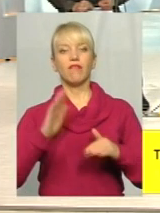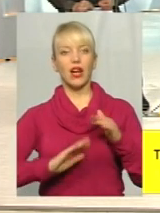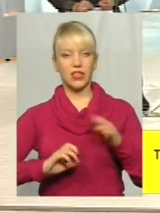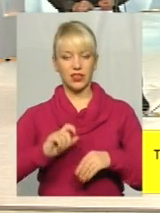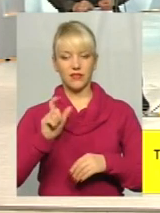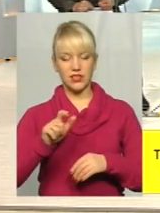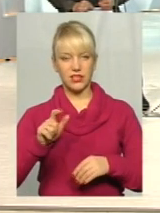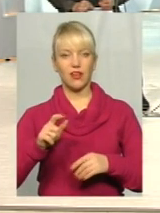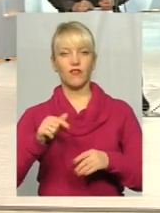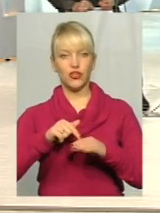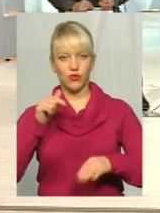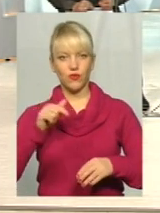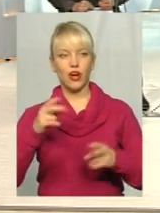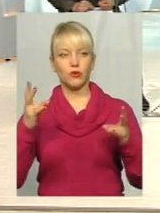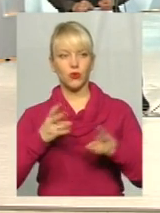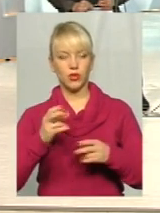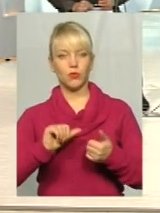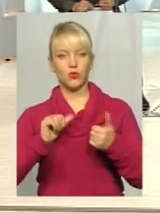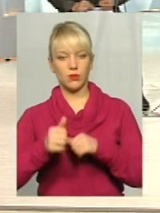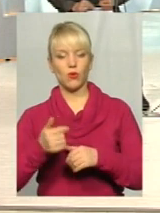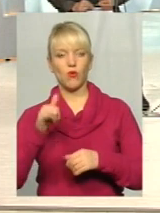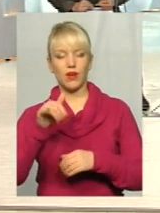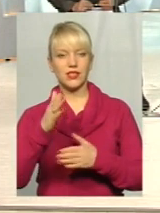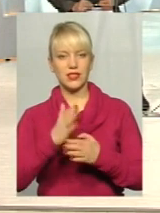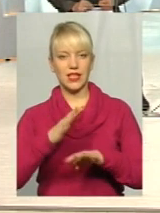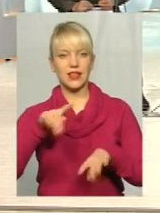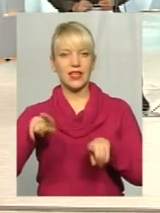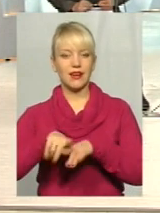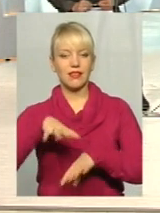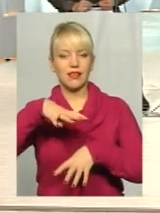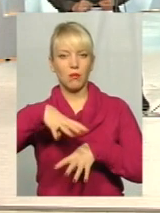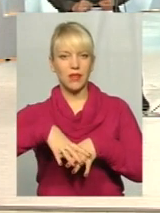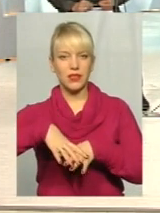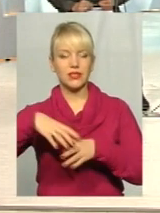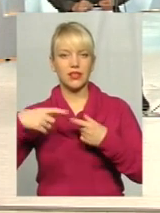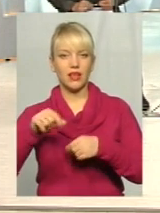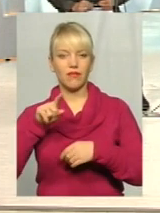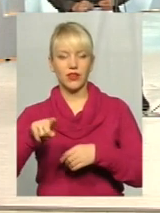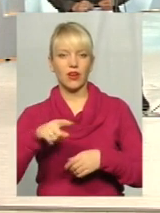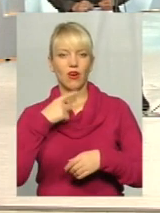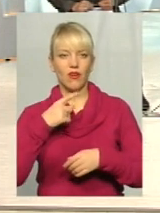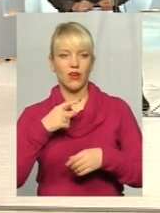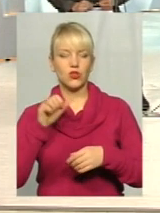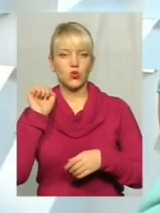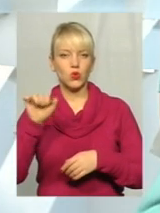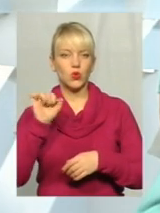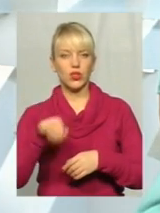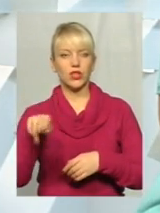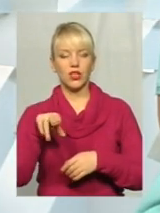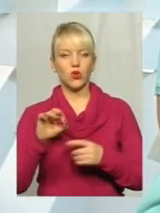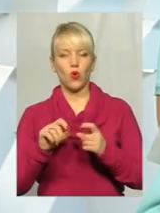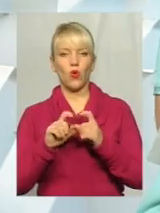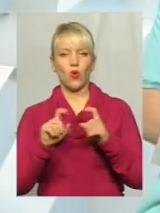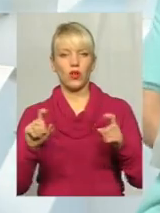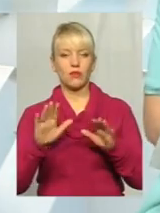заміні? Знаю, у вас є ціла таблиця, де ви відзначаєте, скажімо так, стукаючи до органів місцевого